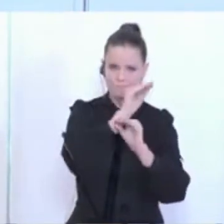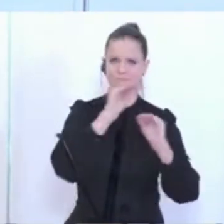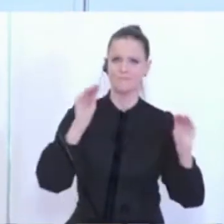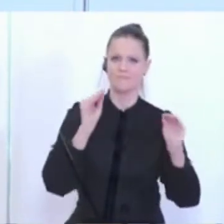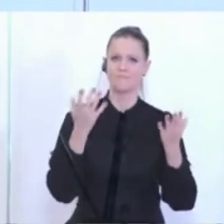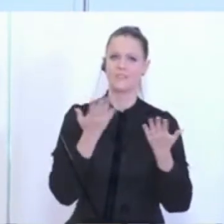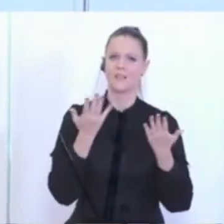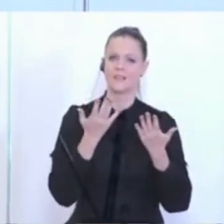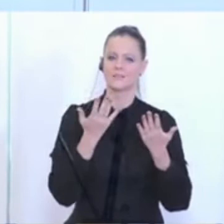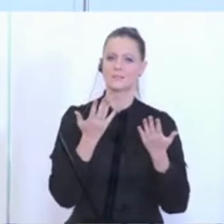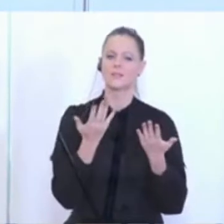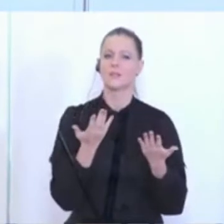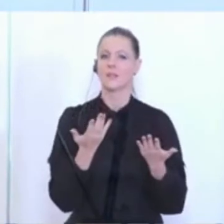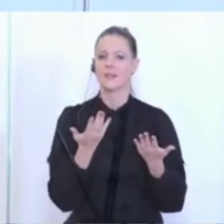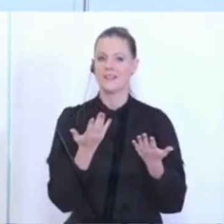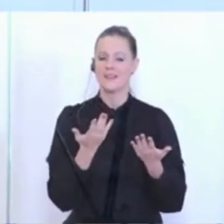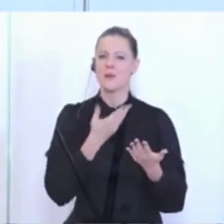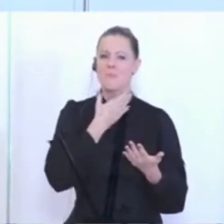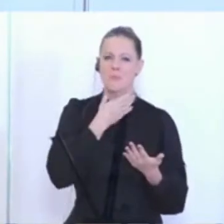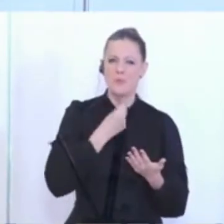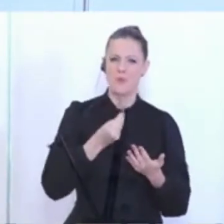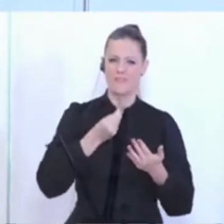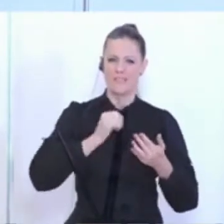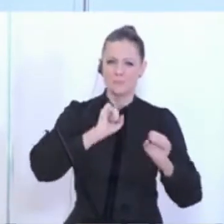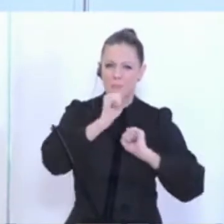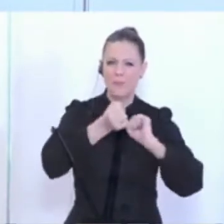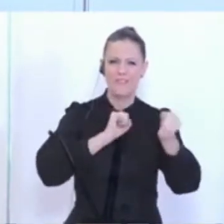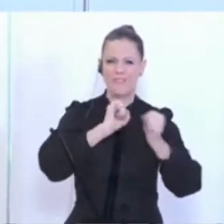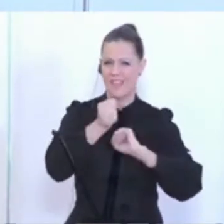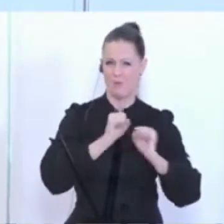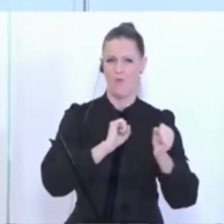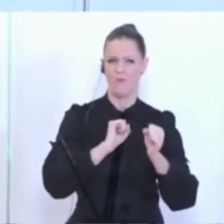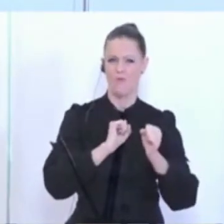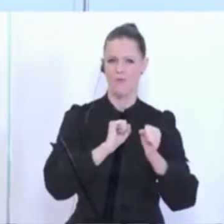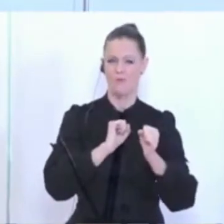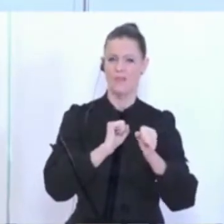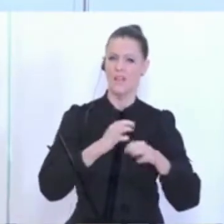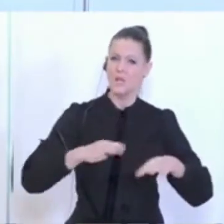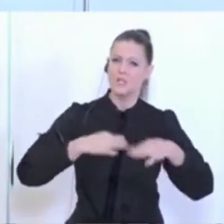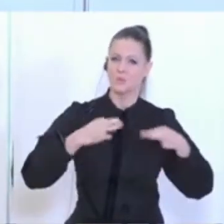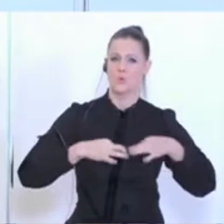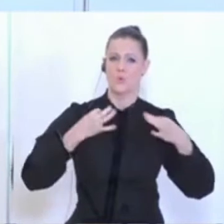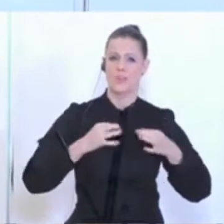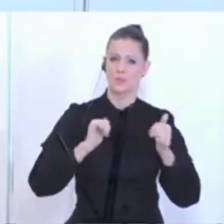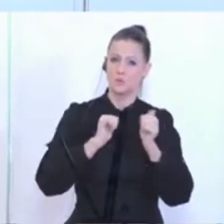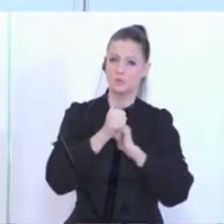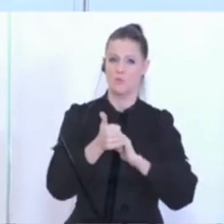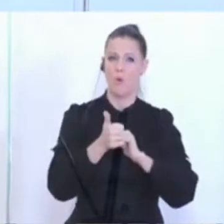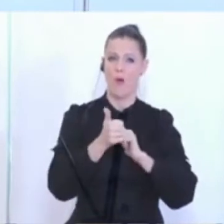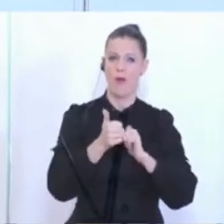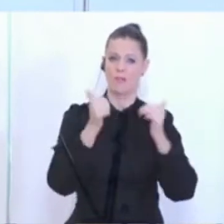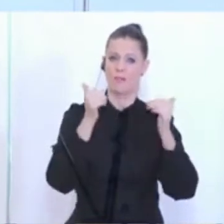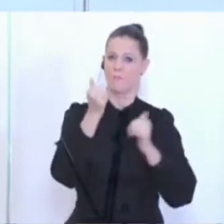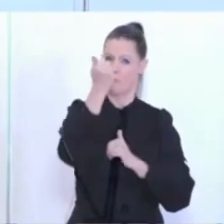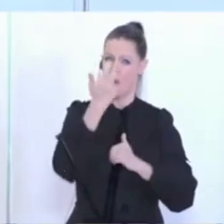eine Bedeutung das Bedürfnis nach Bewegung hat und der Stellenwert der Gesundheit und des Sports an sich, gerade